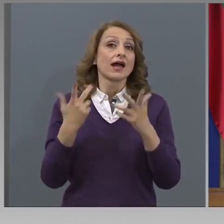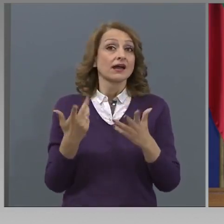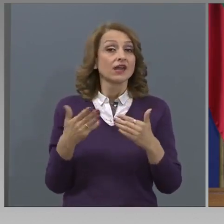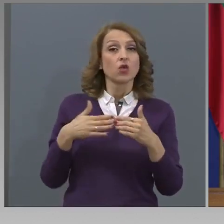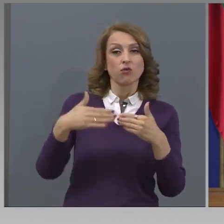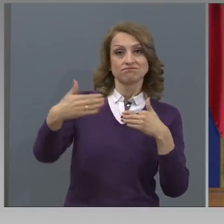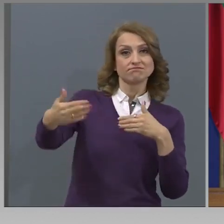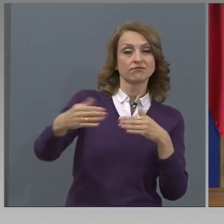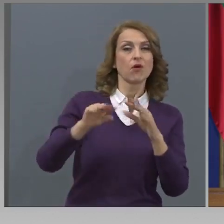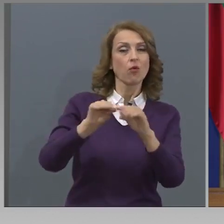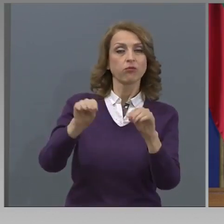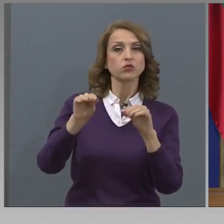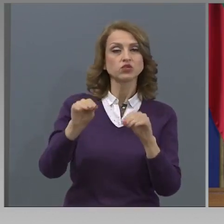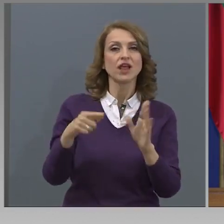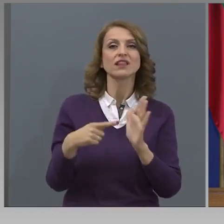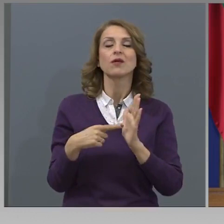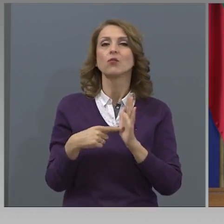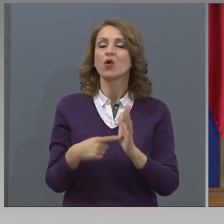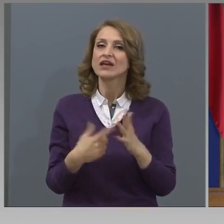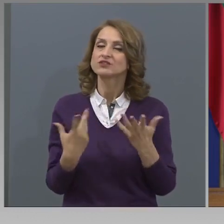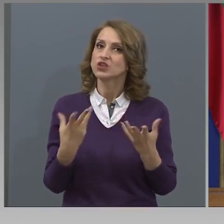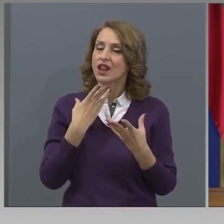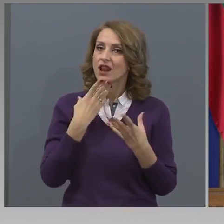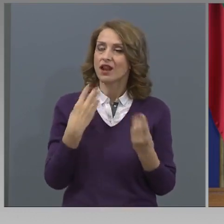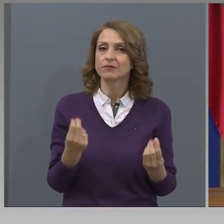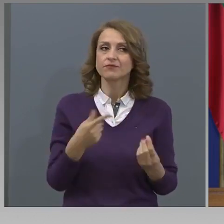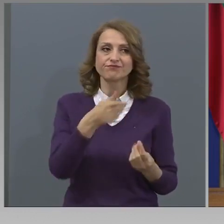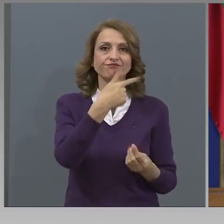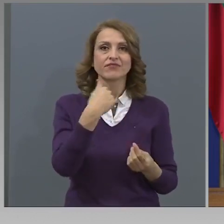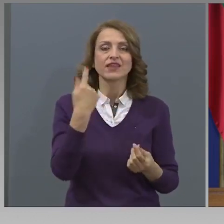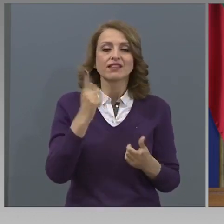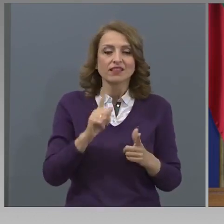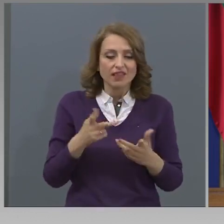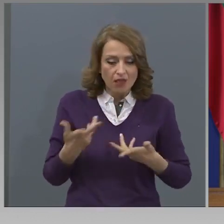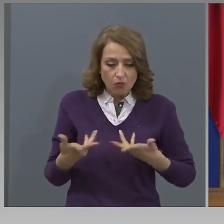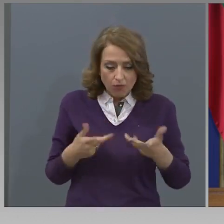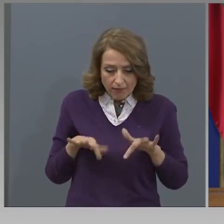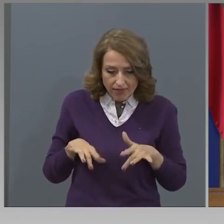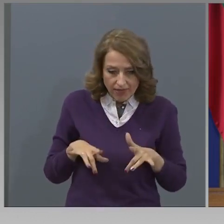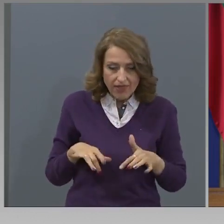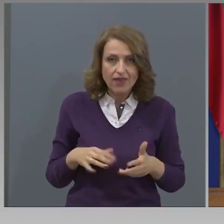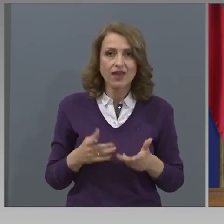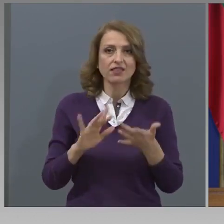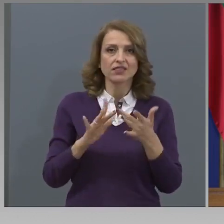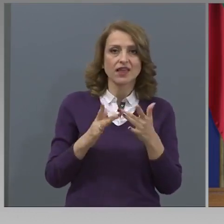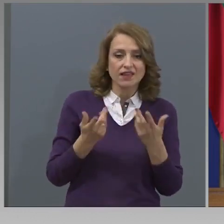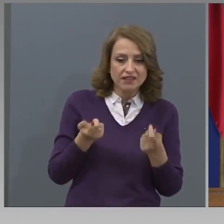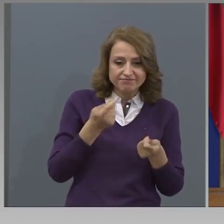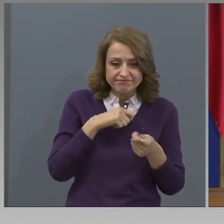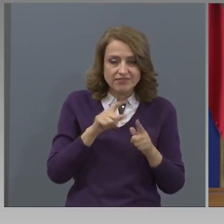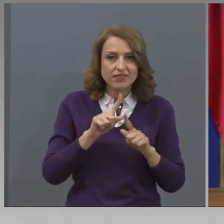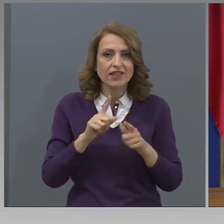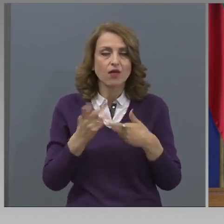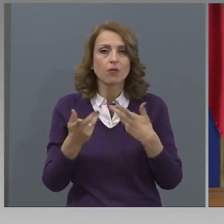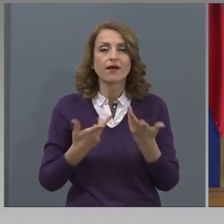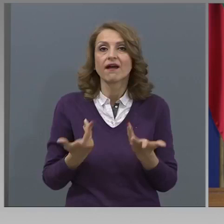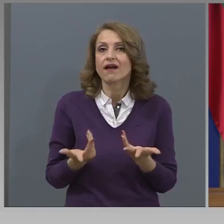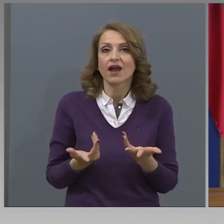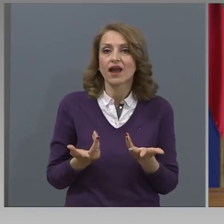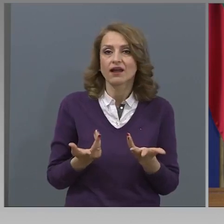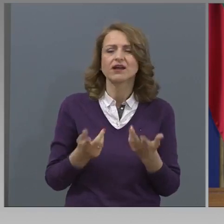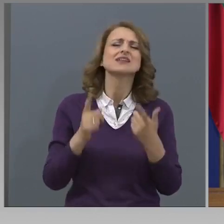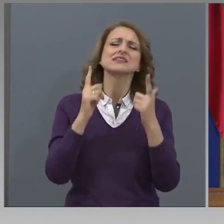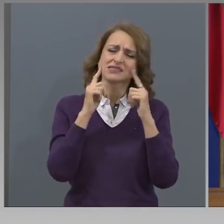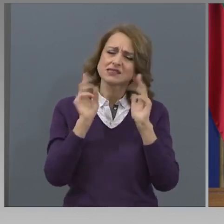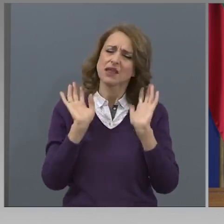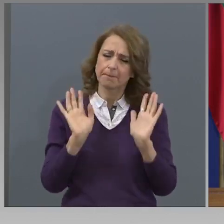дефицит на компютърни умения, включително и на интернет и компютъри. От тук нататък, знам